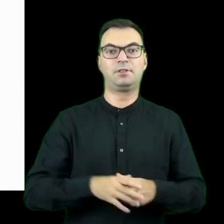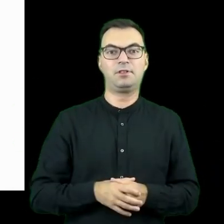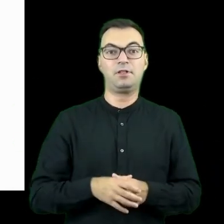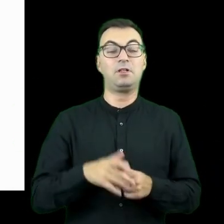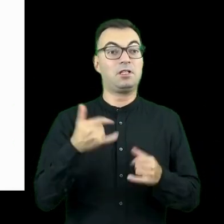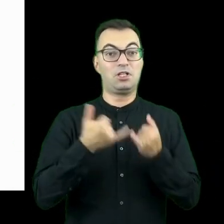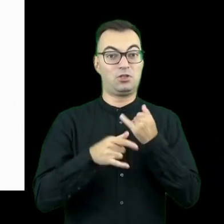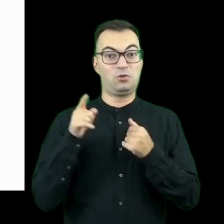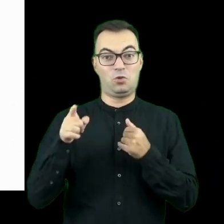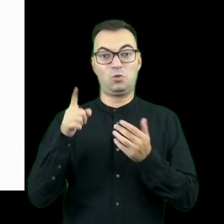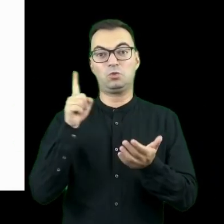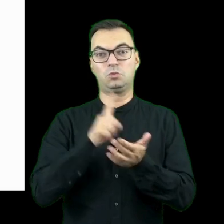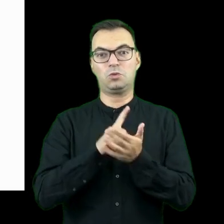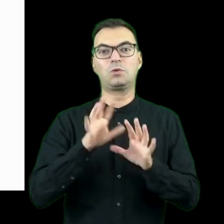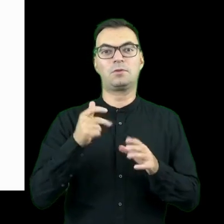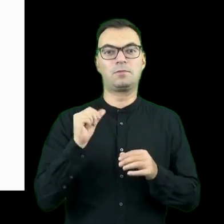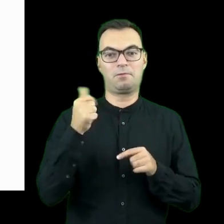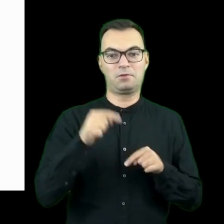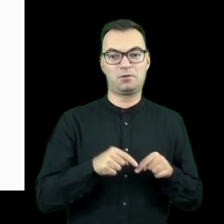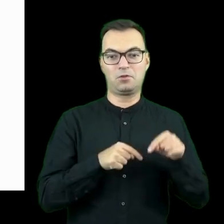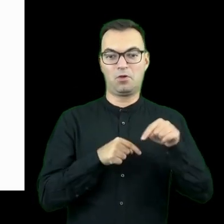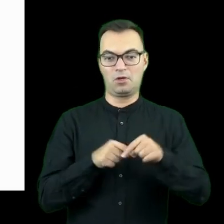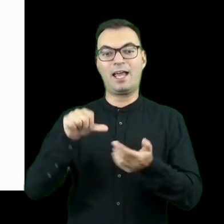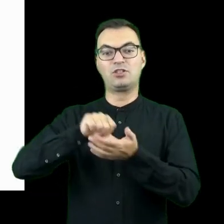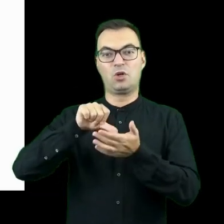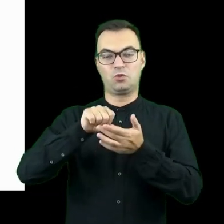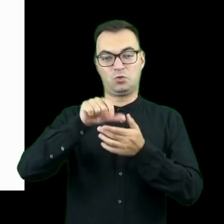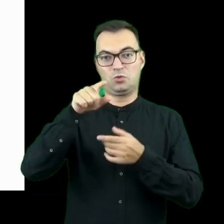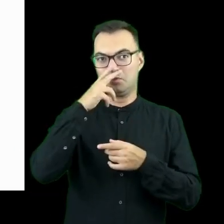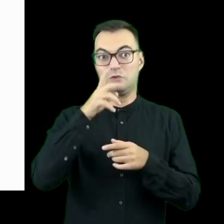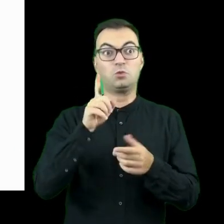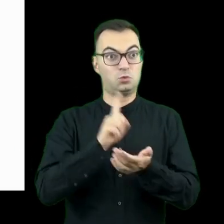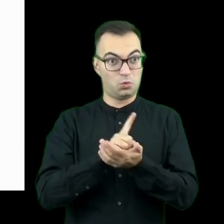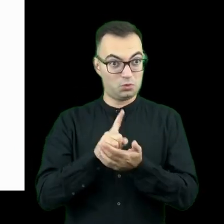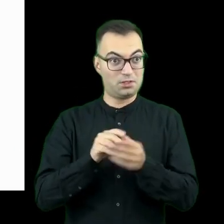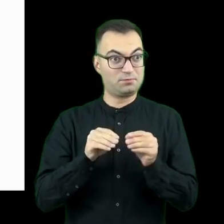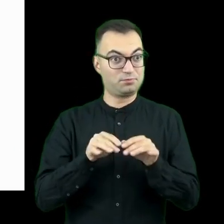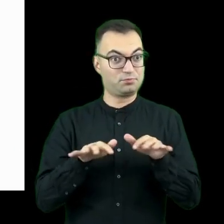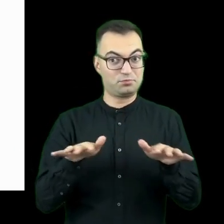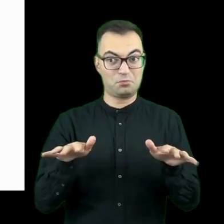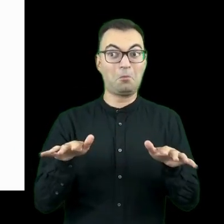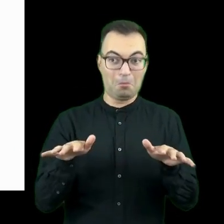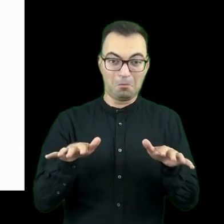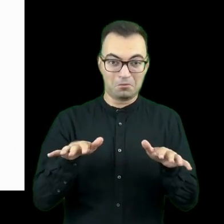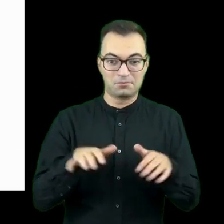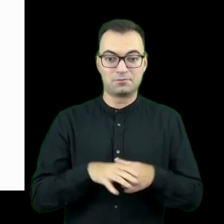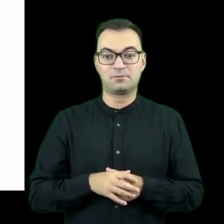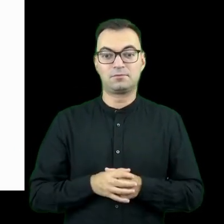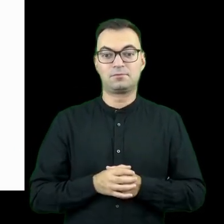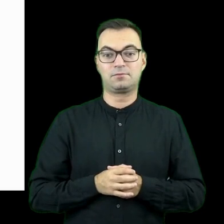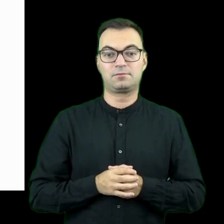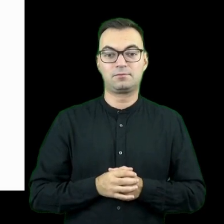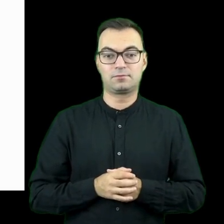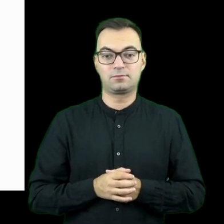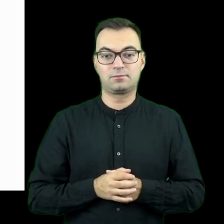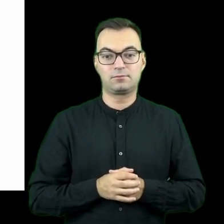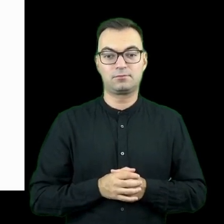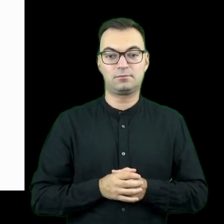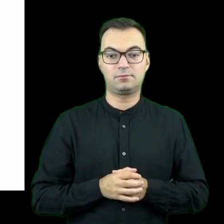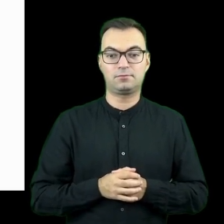okazało sukcesem, czyli wykonał ten krok tutaj, który widzicie na środku, jak to się okazało sukcesem, to